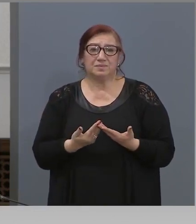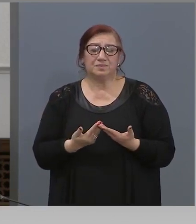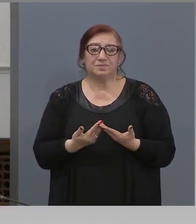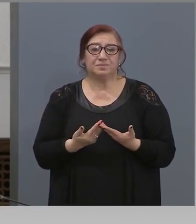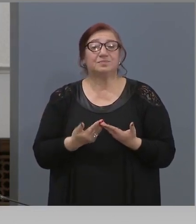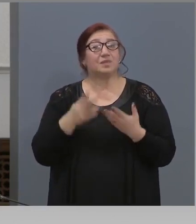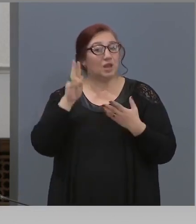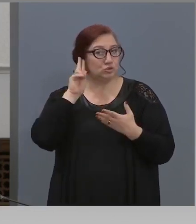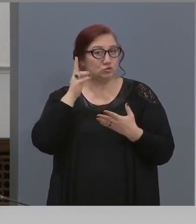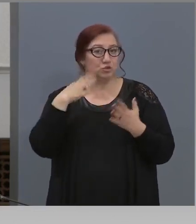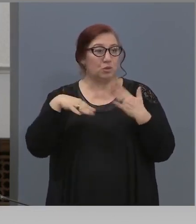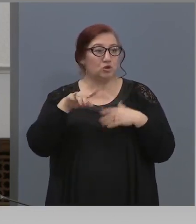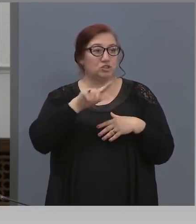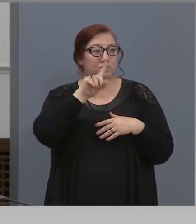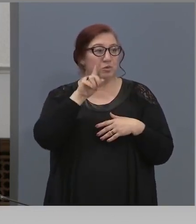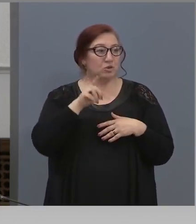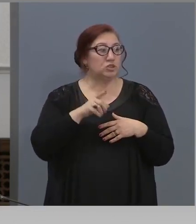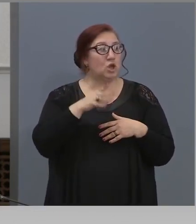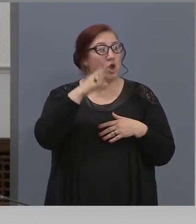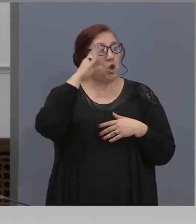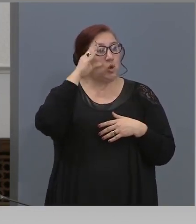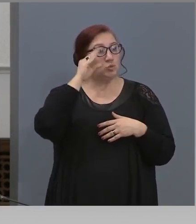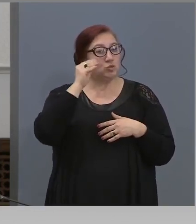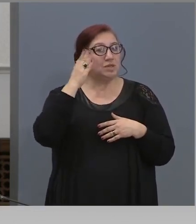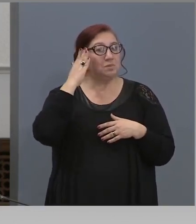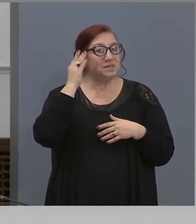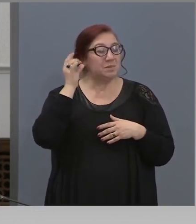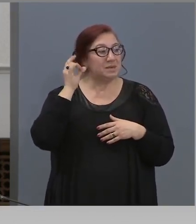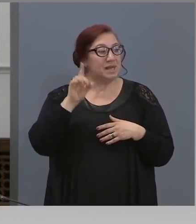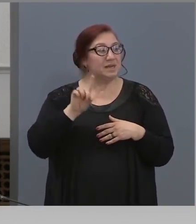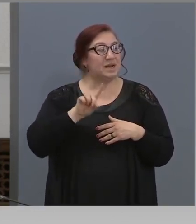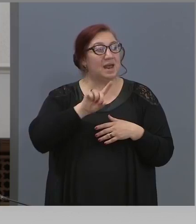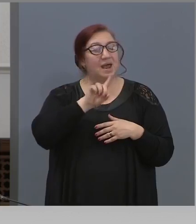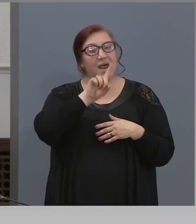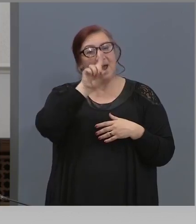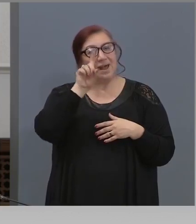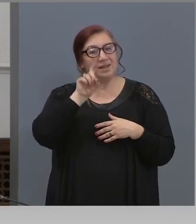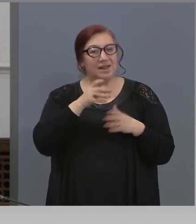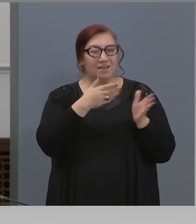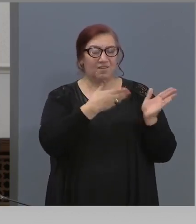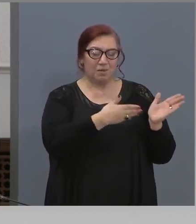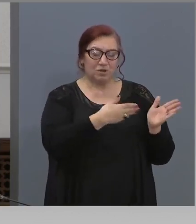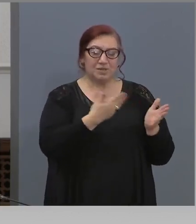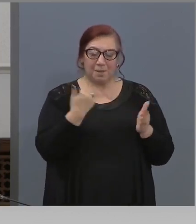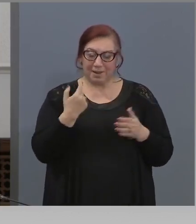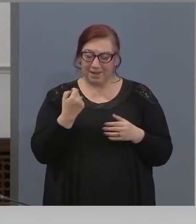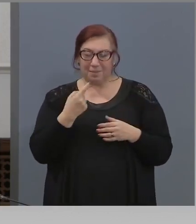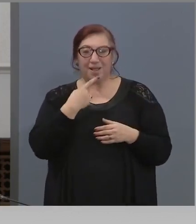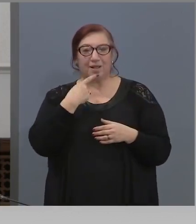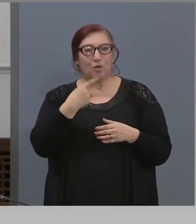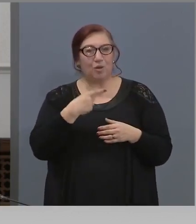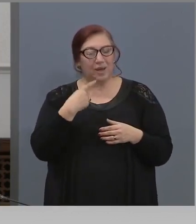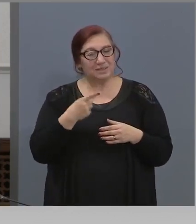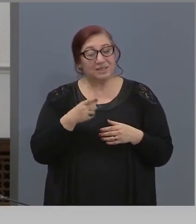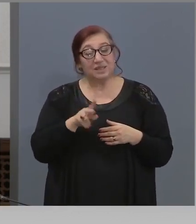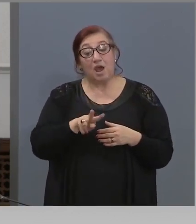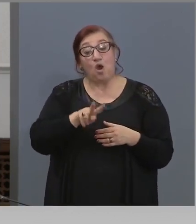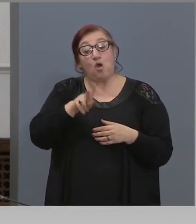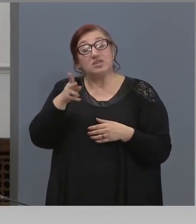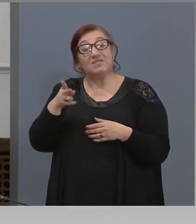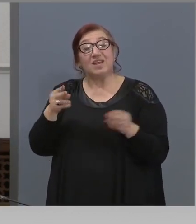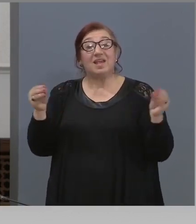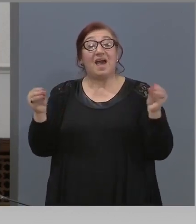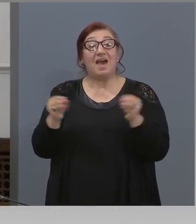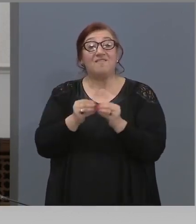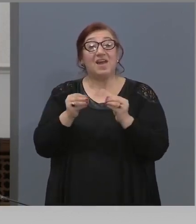Слушаме. Господин премьер, може ли въпрос от ПИК? Казахте току-що, че освен Великденската седмица,